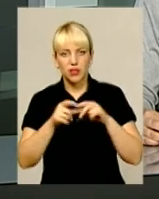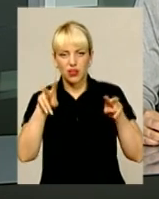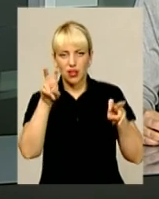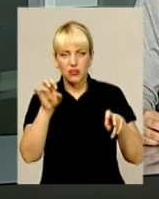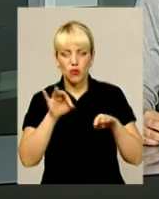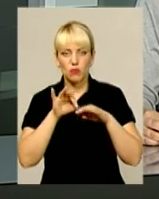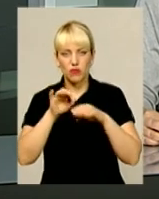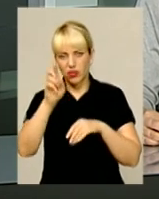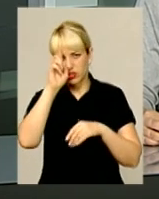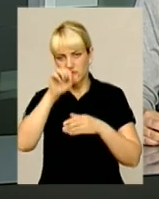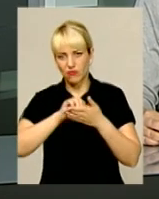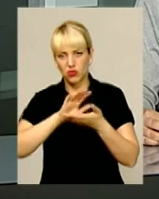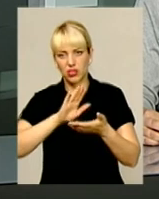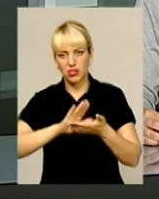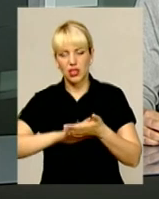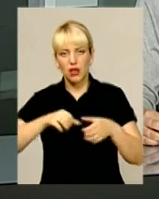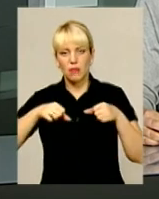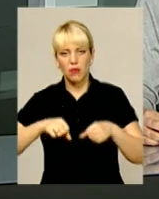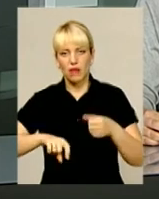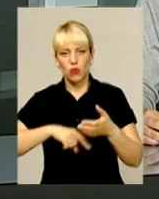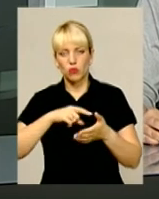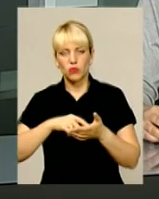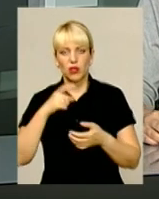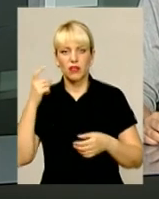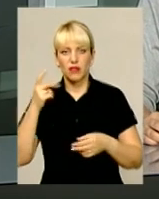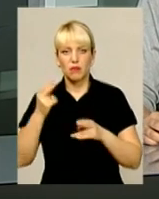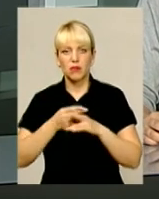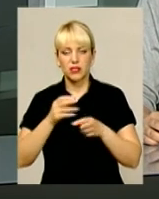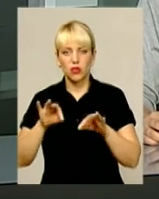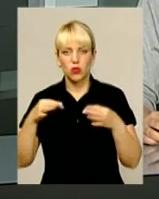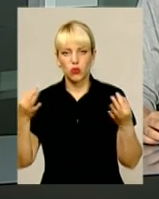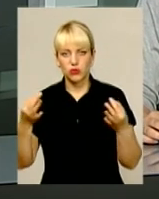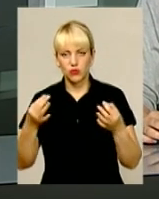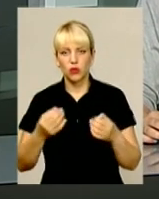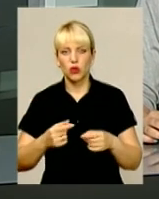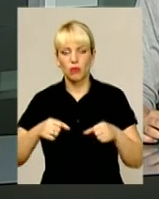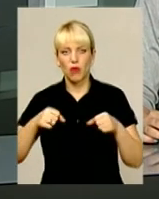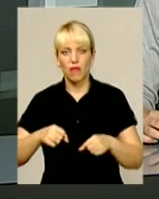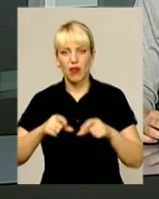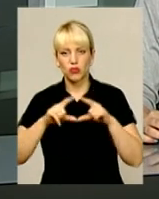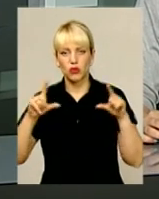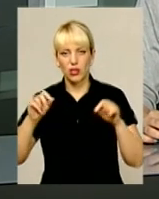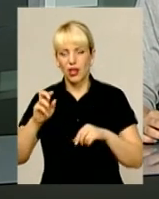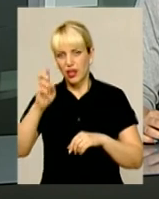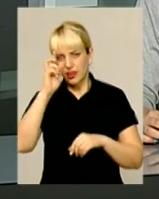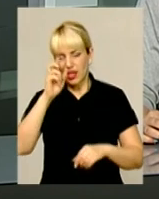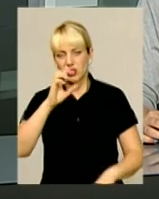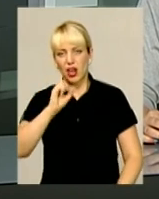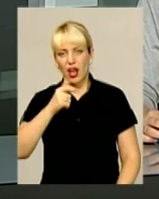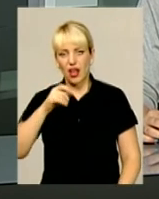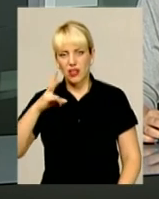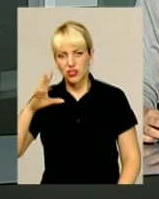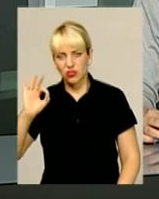провели державну реєстрацію права комунальної власності без дозволу уповноваженого органу Держагентства рибного